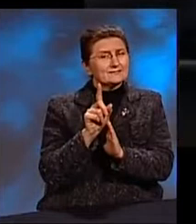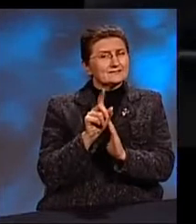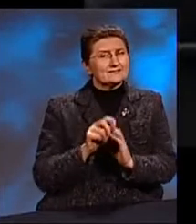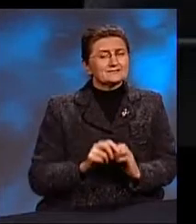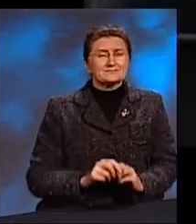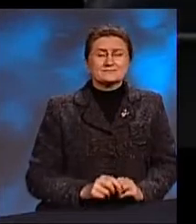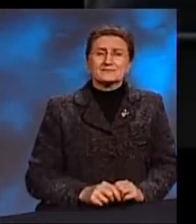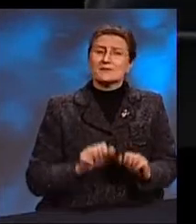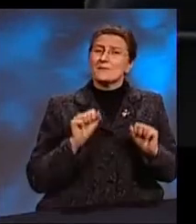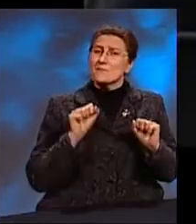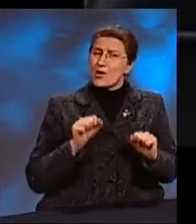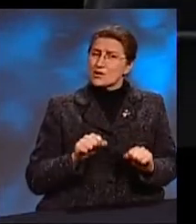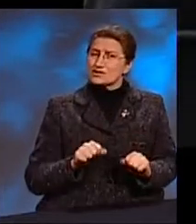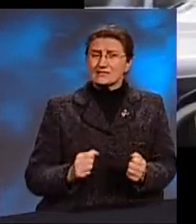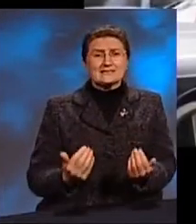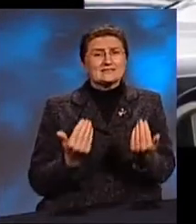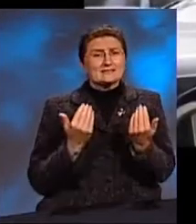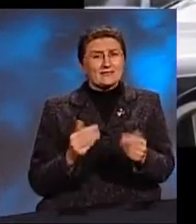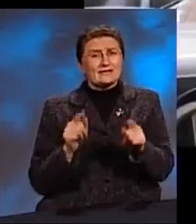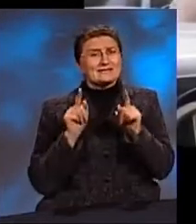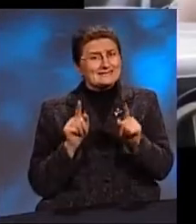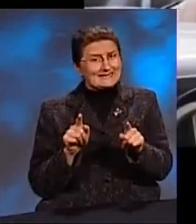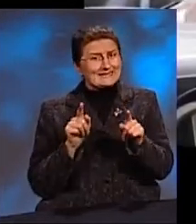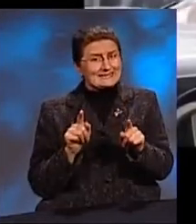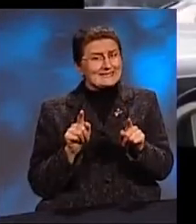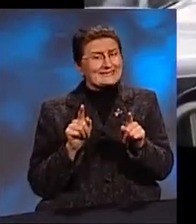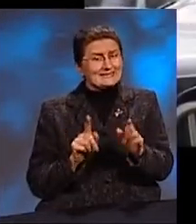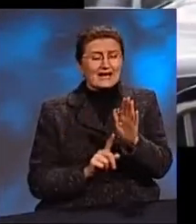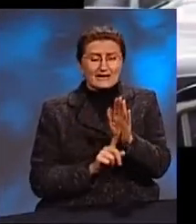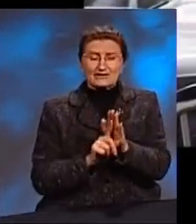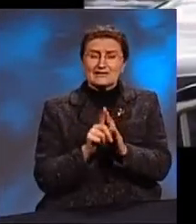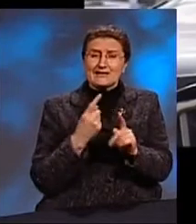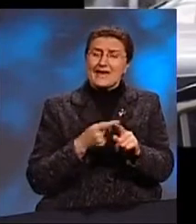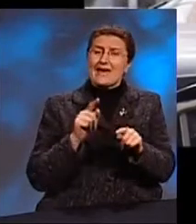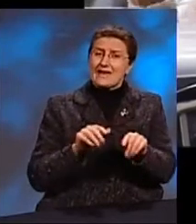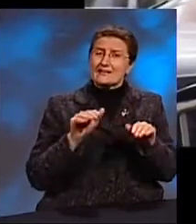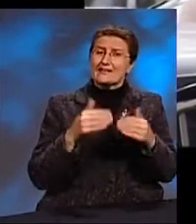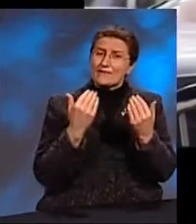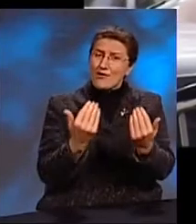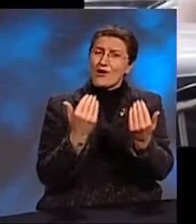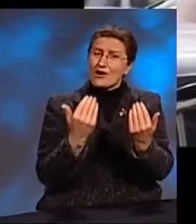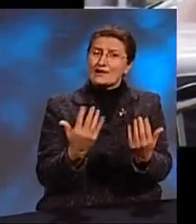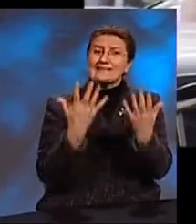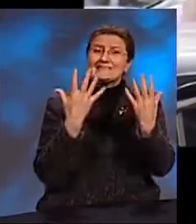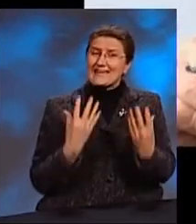Можешь сегодня ты начать Это твой день